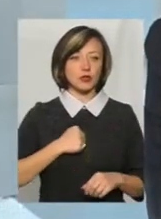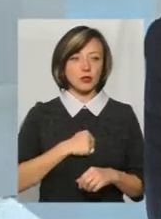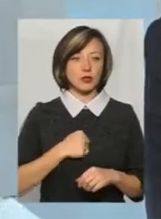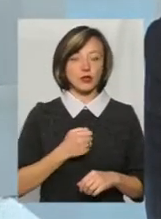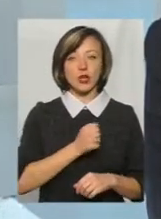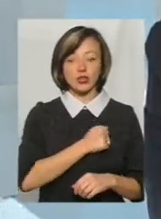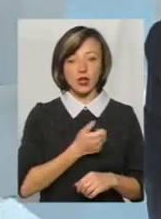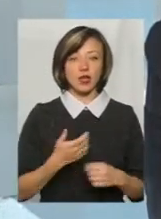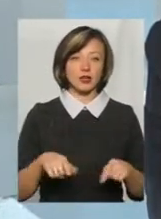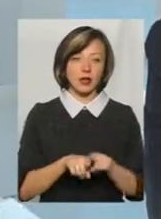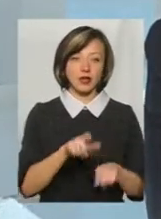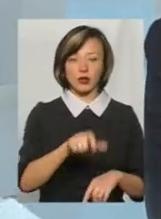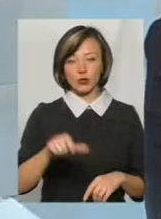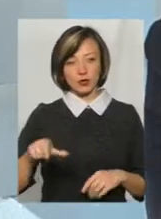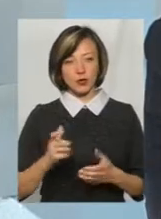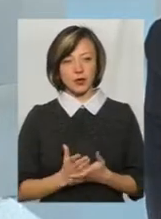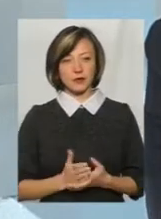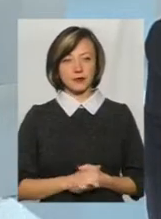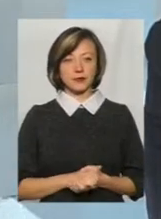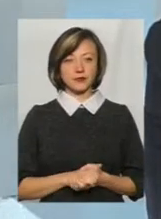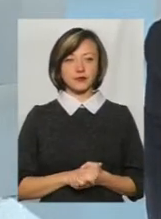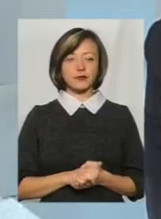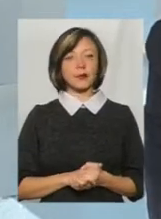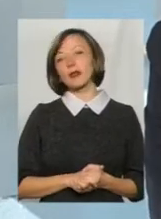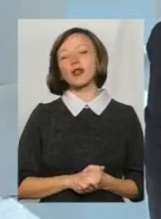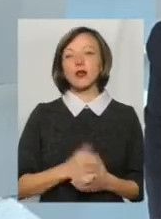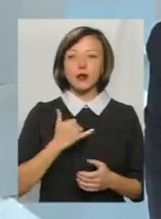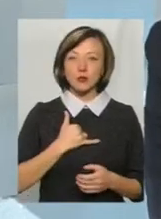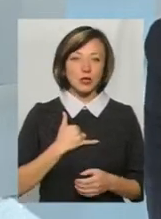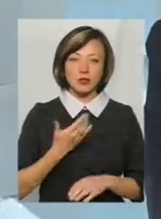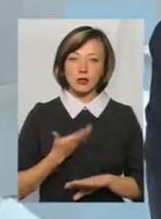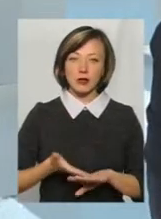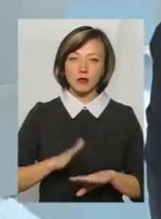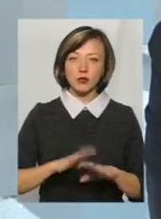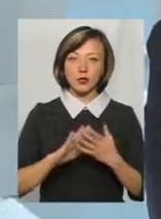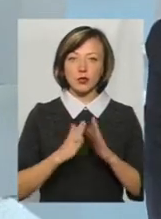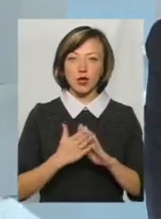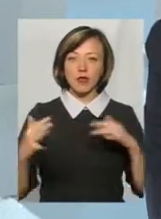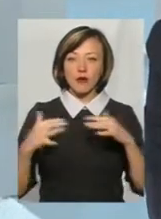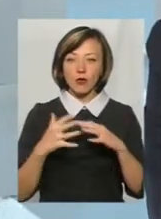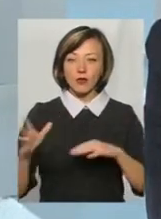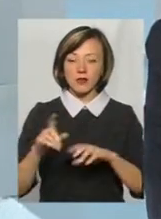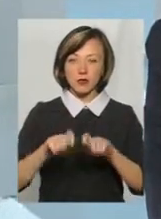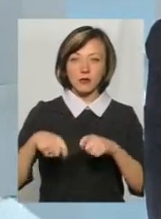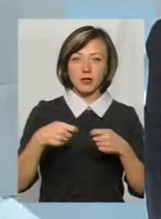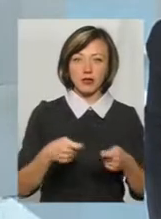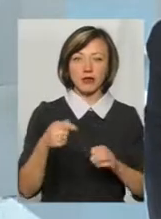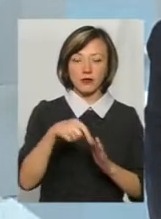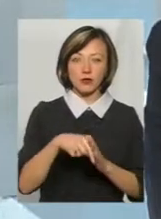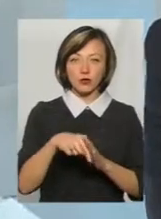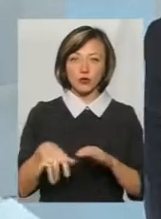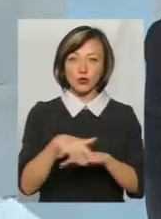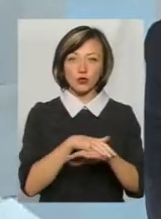на жаль, от такі люди є. У нас напружена ситуація і на фронті, і це все передається внутрішньому на